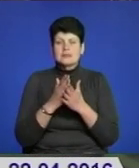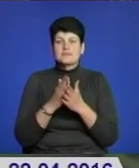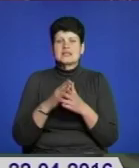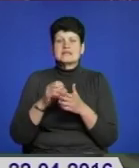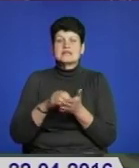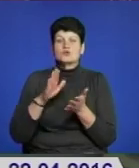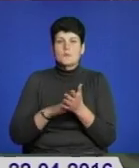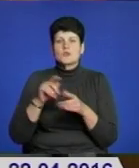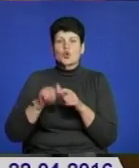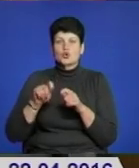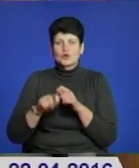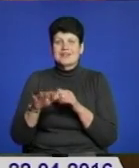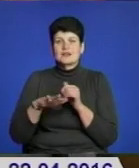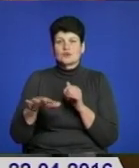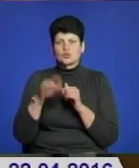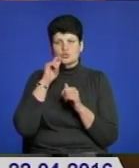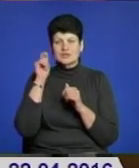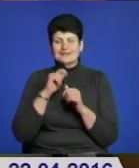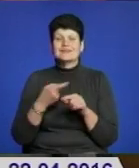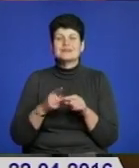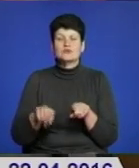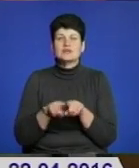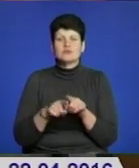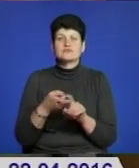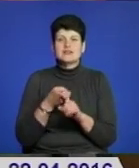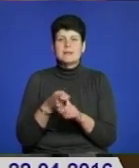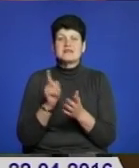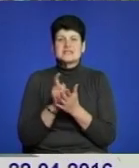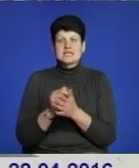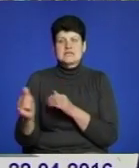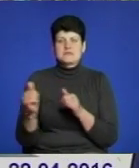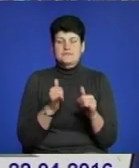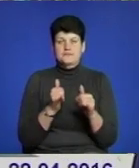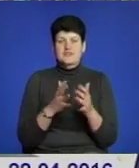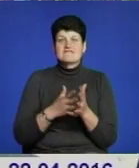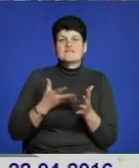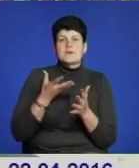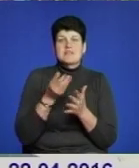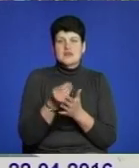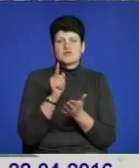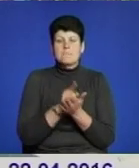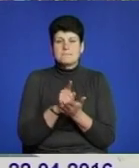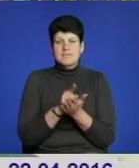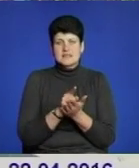Україні території. Те ж саме стосується пенсійного забезпечення. Виплачуємо пенсії